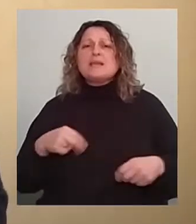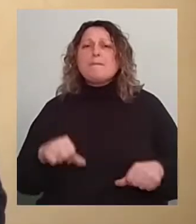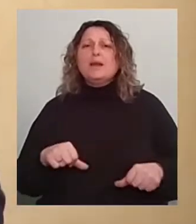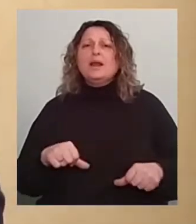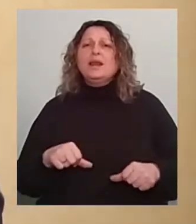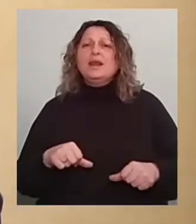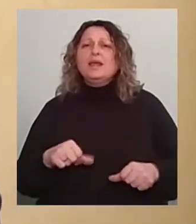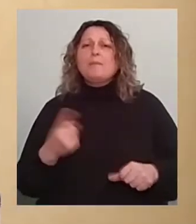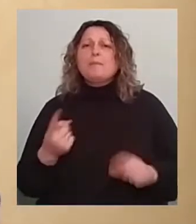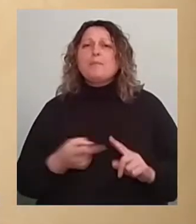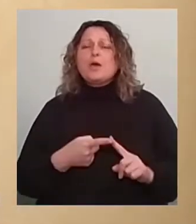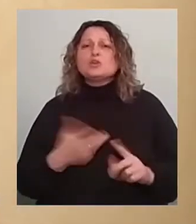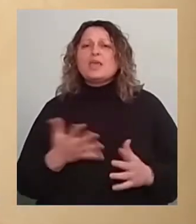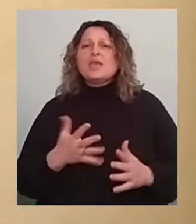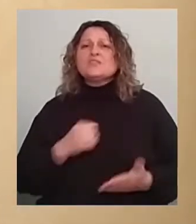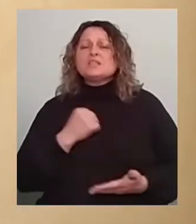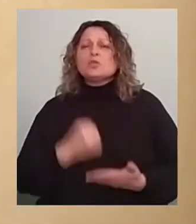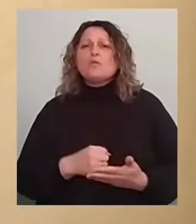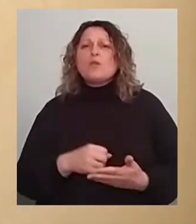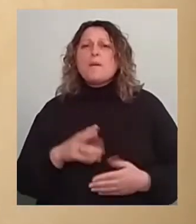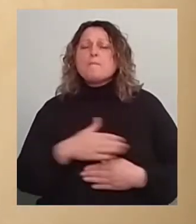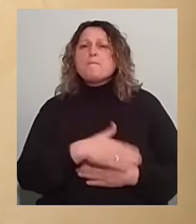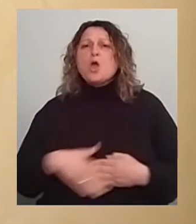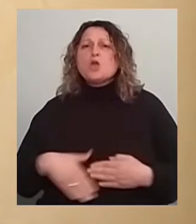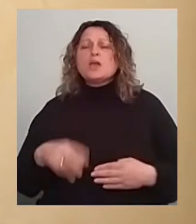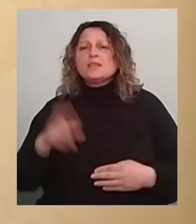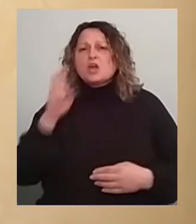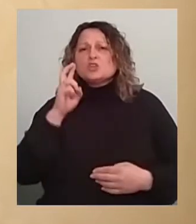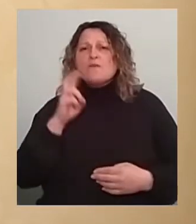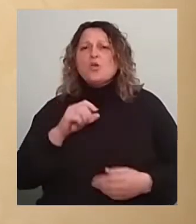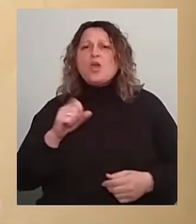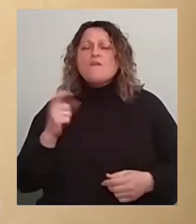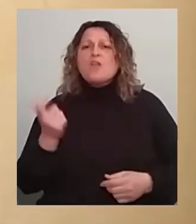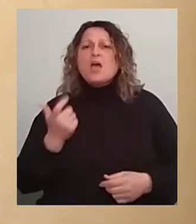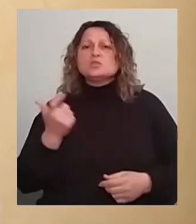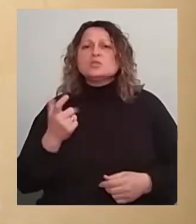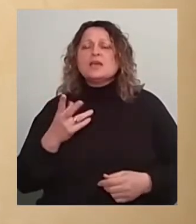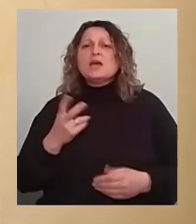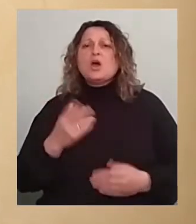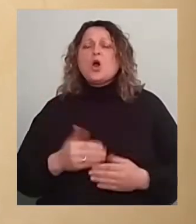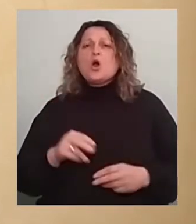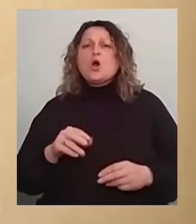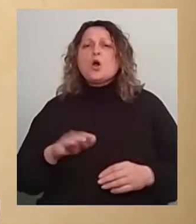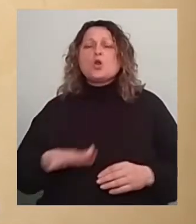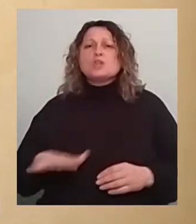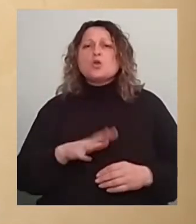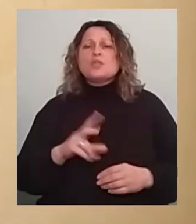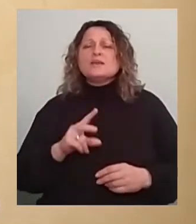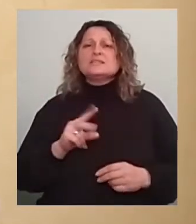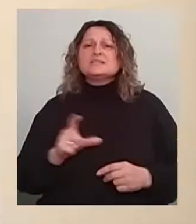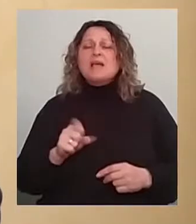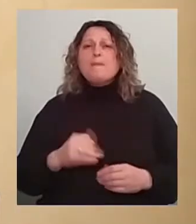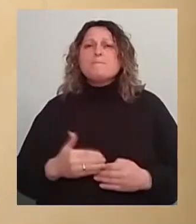Перший, який встановлює, що межі землі державної власності, розташовані за межами нацелених пунктів, передаються у власність